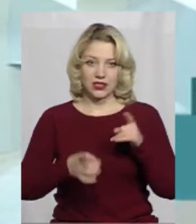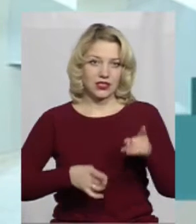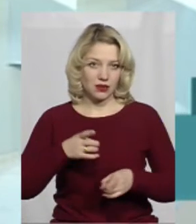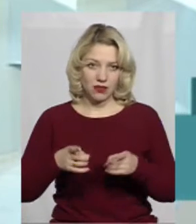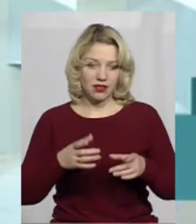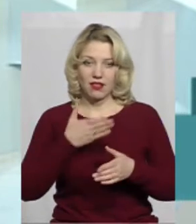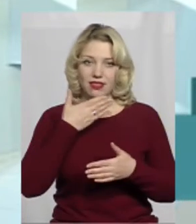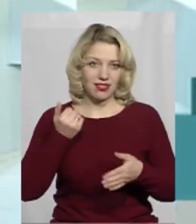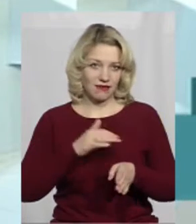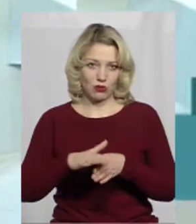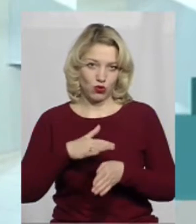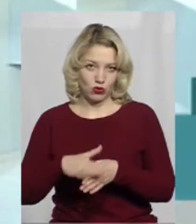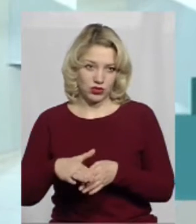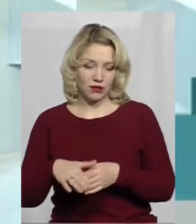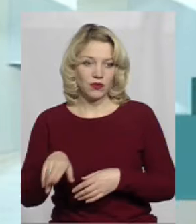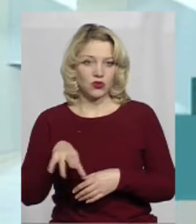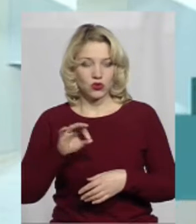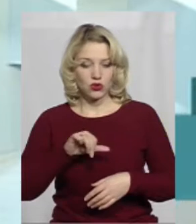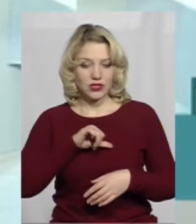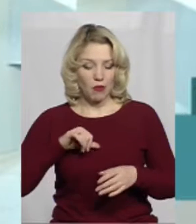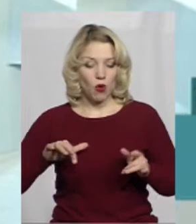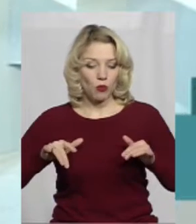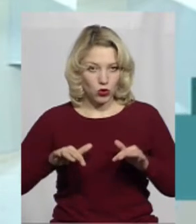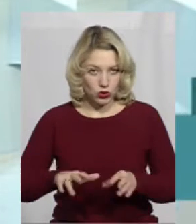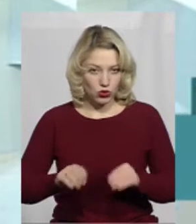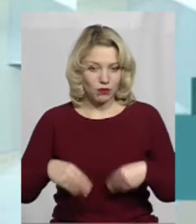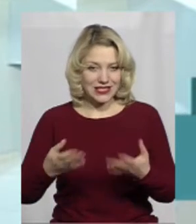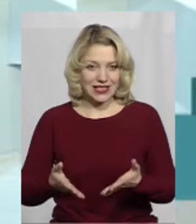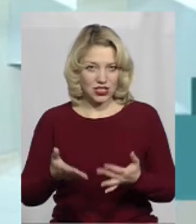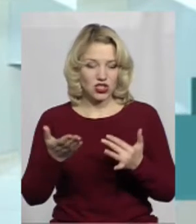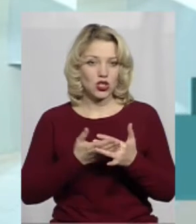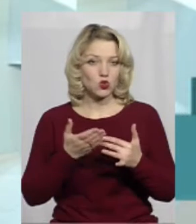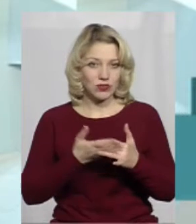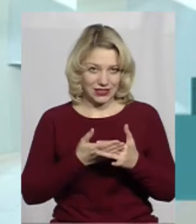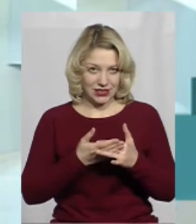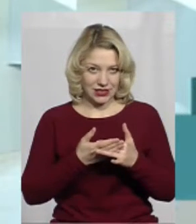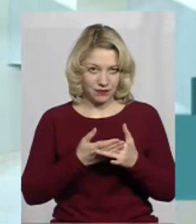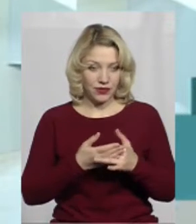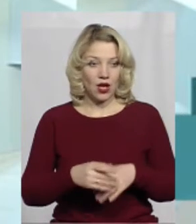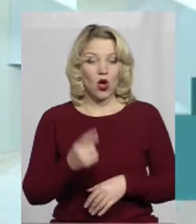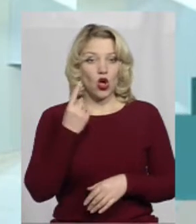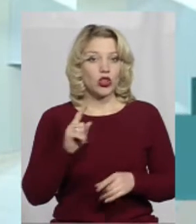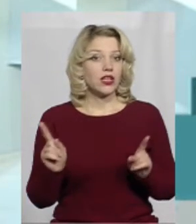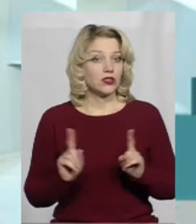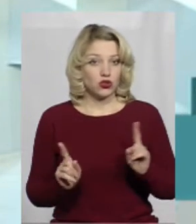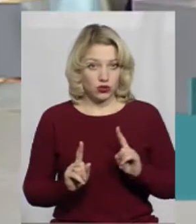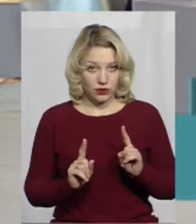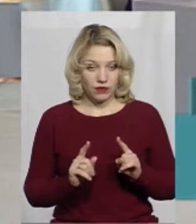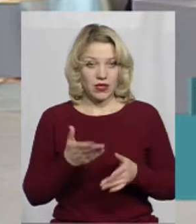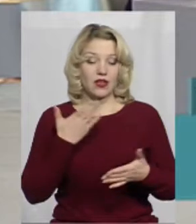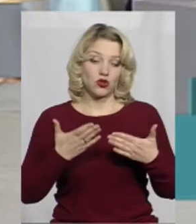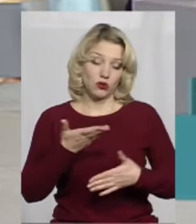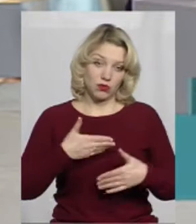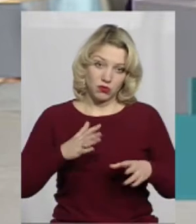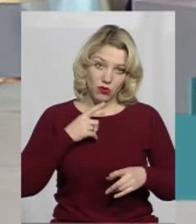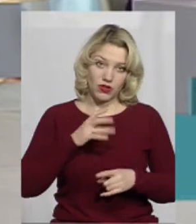не відбулося щодо самої процедури призначення житлової субсидії. Єдине, що, якщо ми будемо